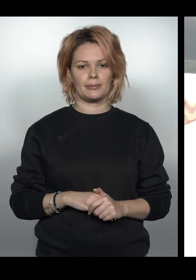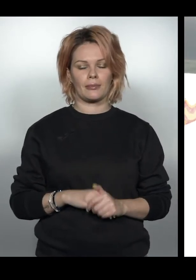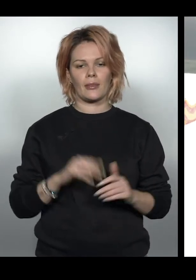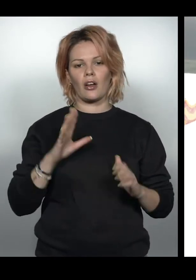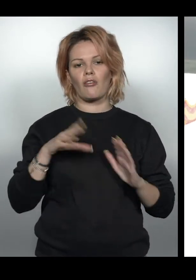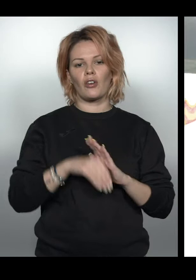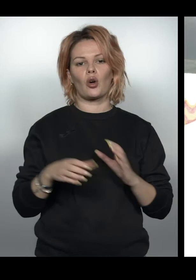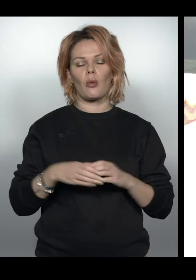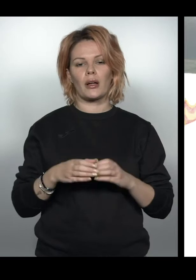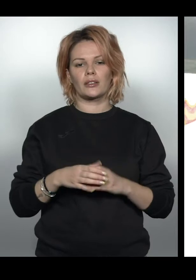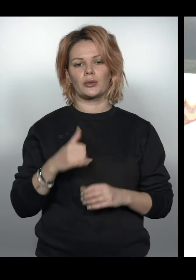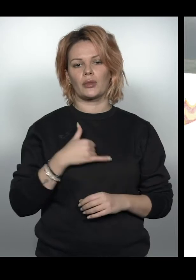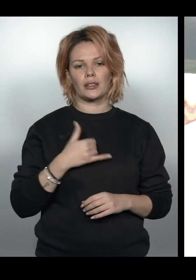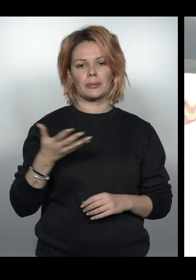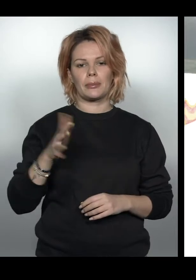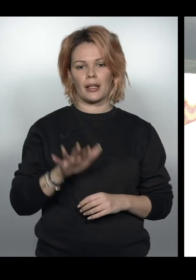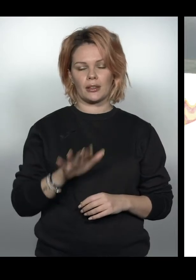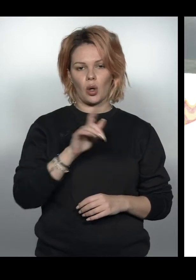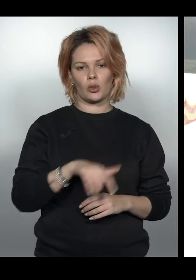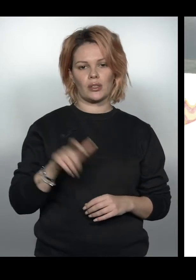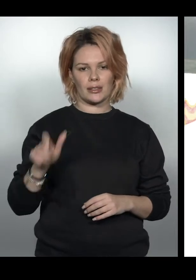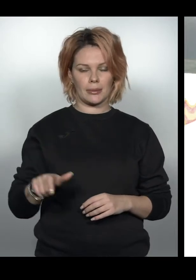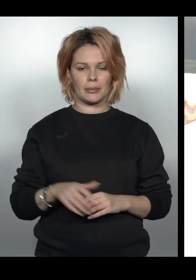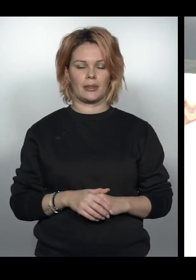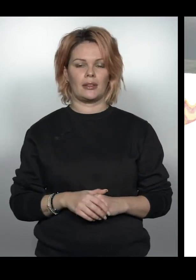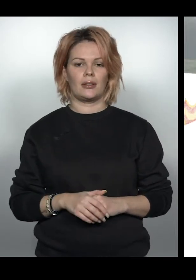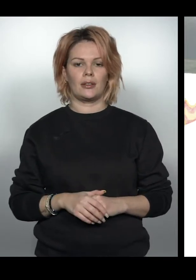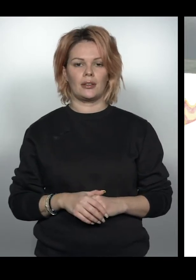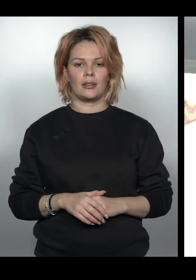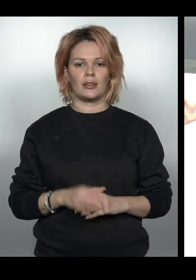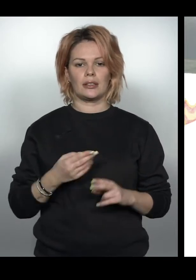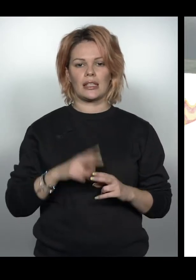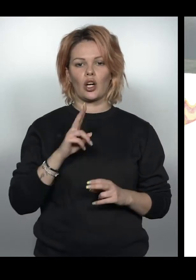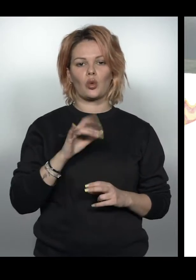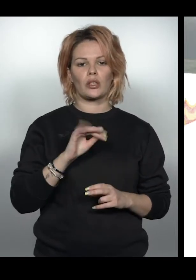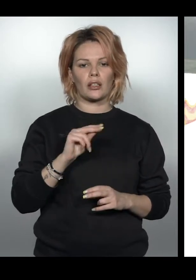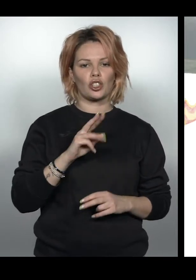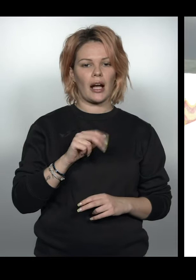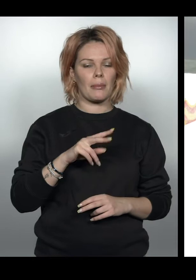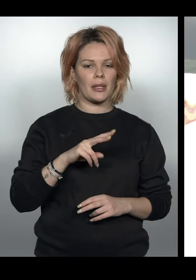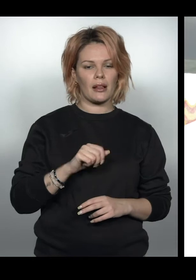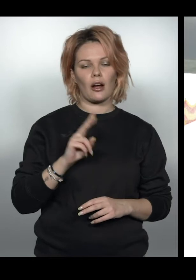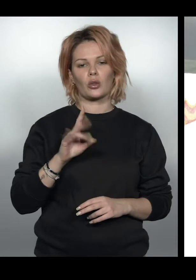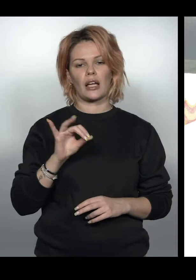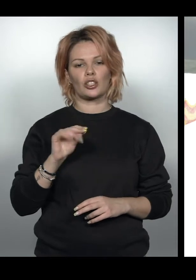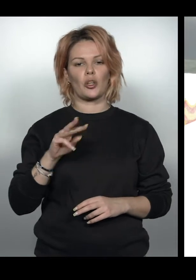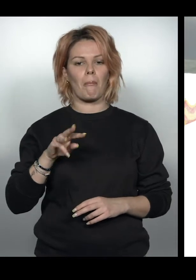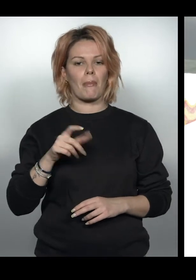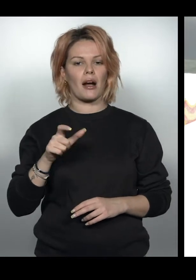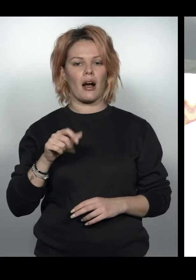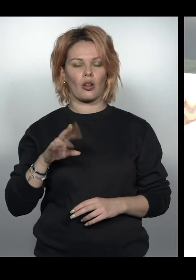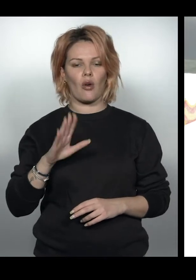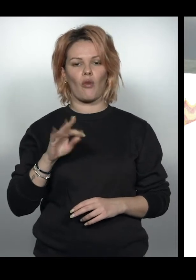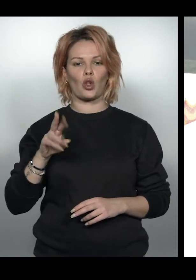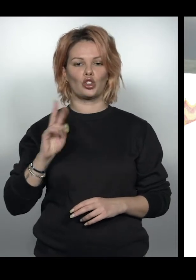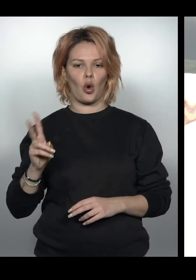В команді у нас п'ять осіб. Це Куртанич Каміла, Куртанич Михайло,